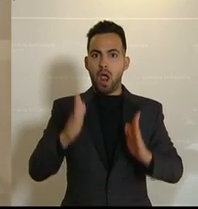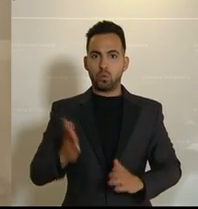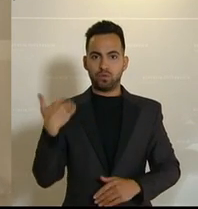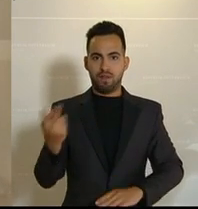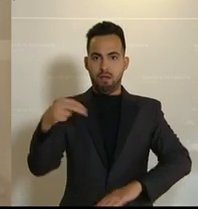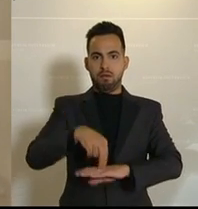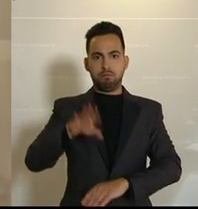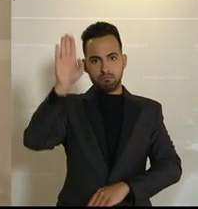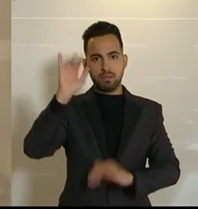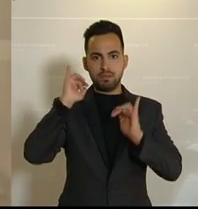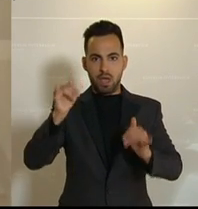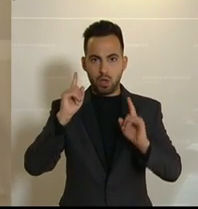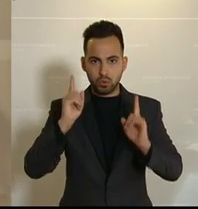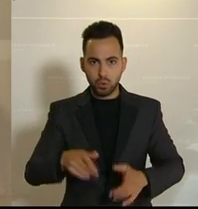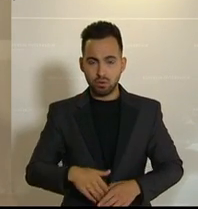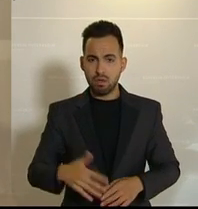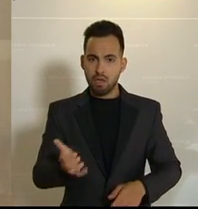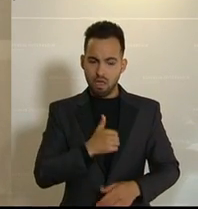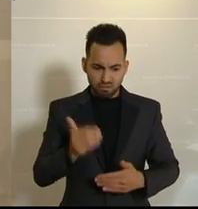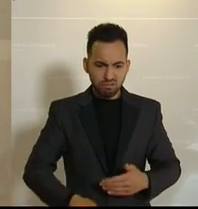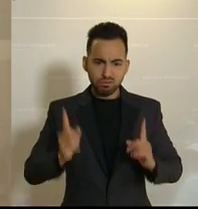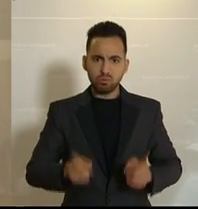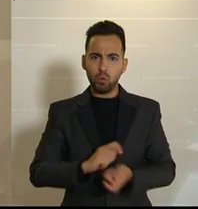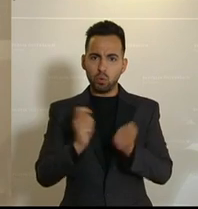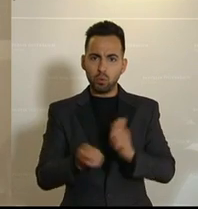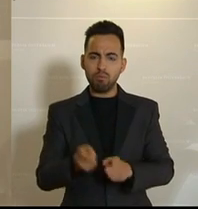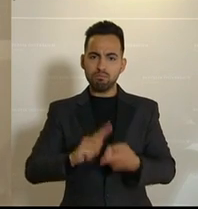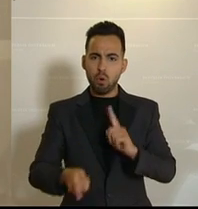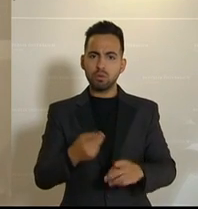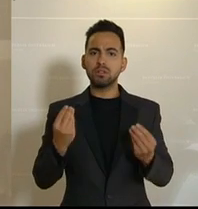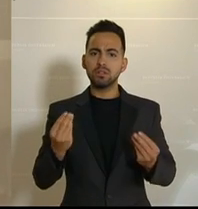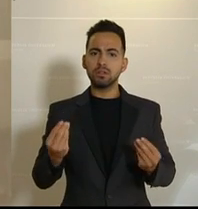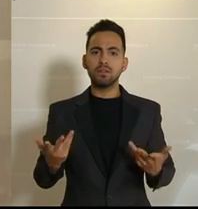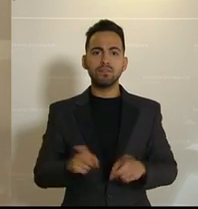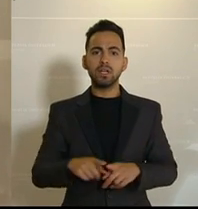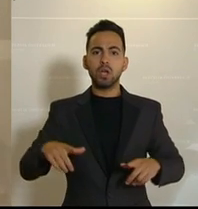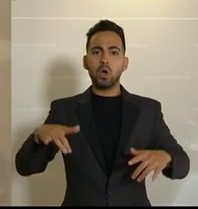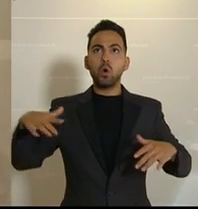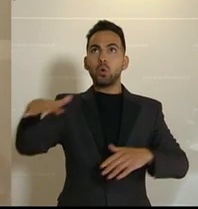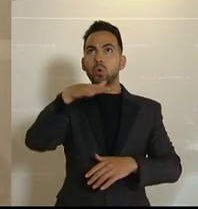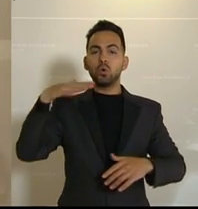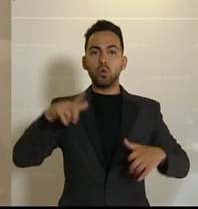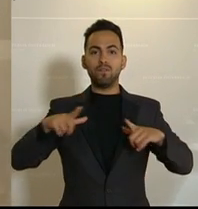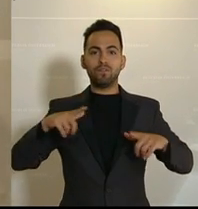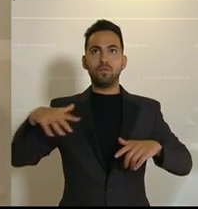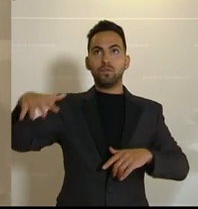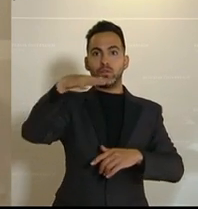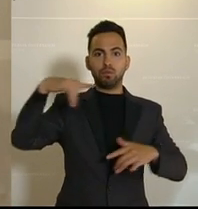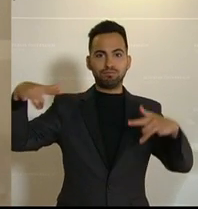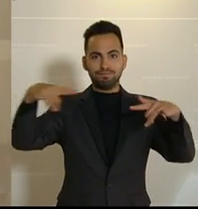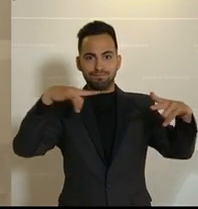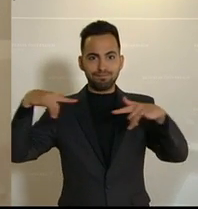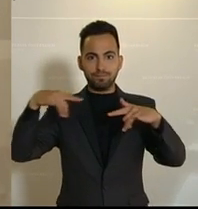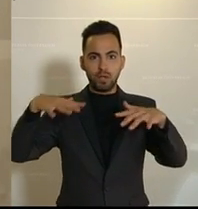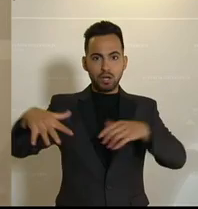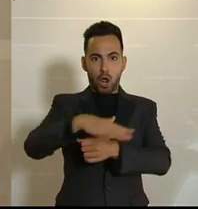eingetreten ist. Es muss ähnlich auch politisch entschieden werden, wie die aktive Luftraumüberwachung sichergestellt wird. Heuer